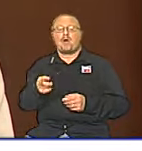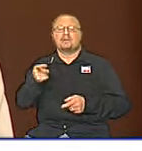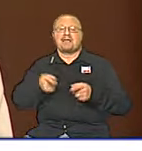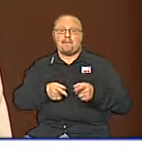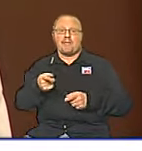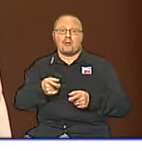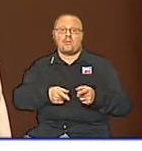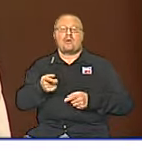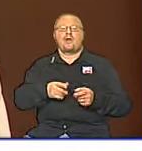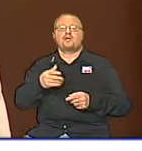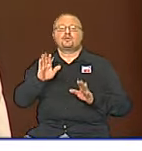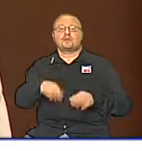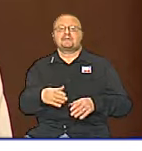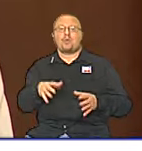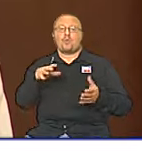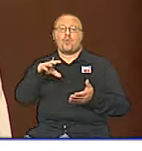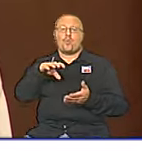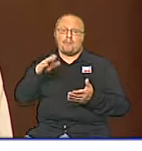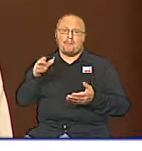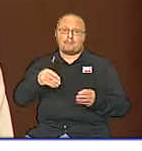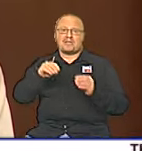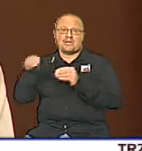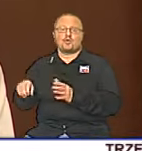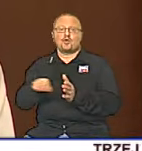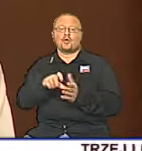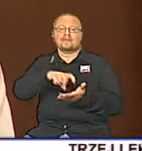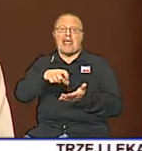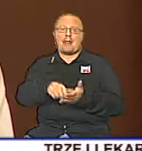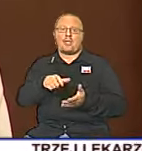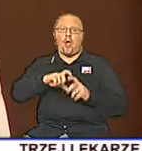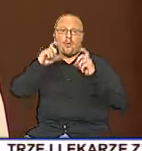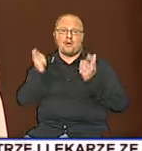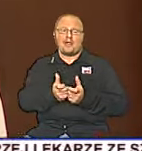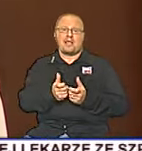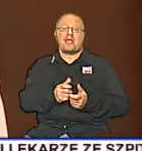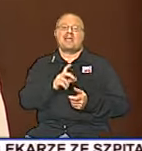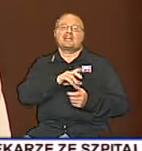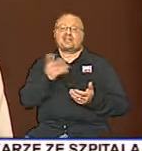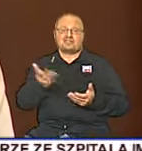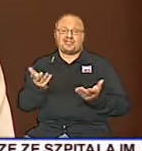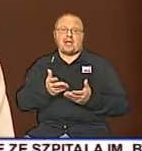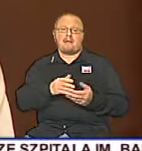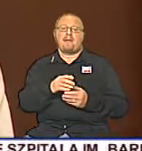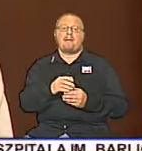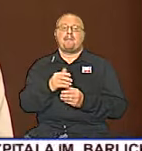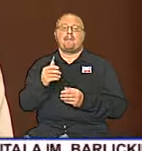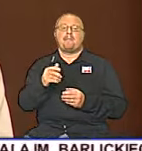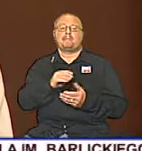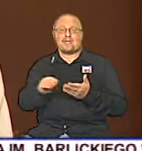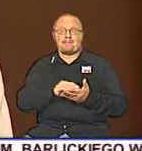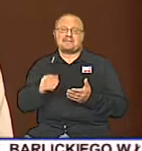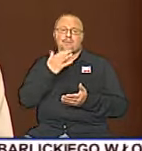został on umieszczony w sali ogólnej, podczas gdy obowiązujące standardy nakazywały